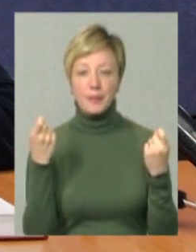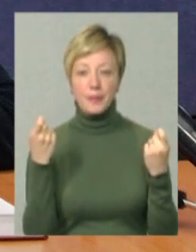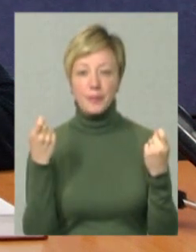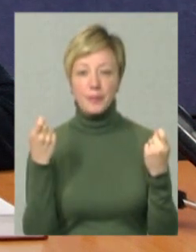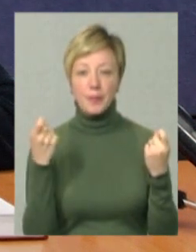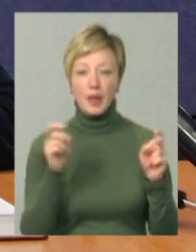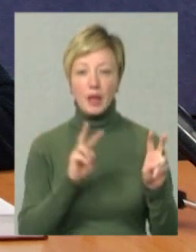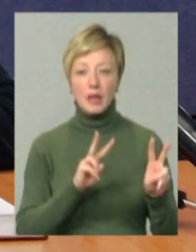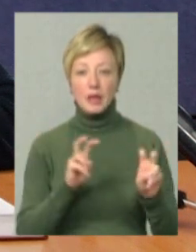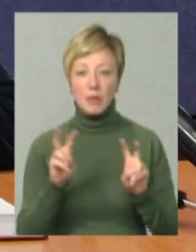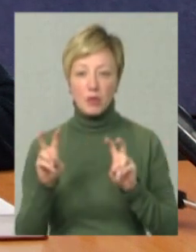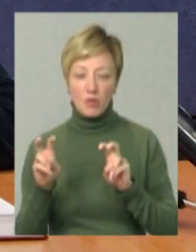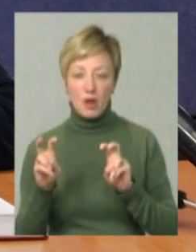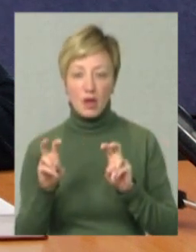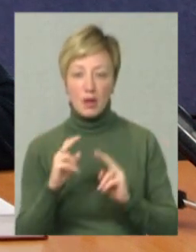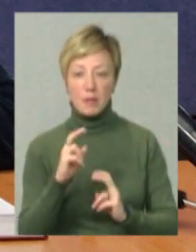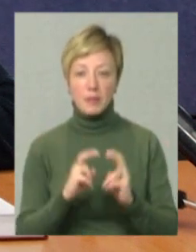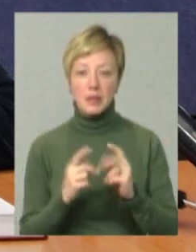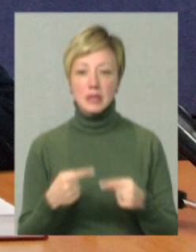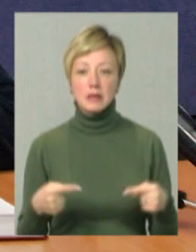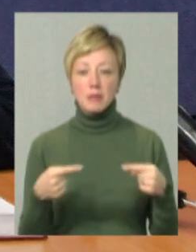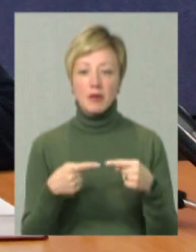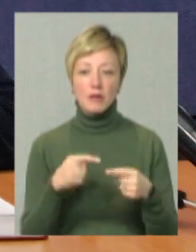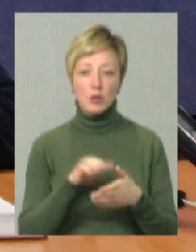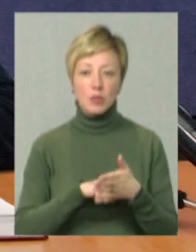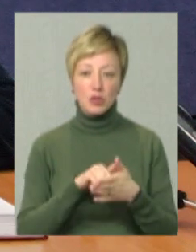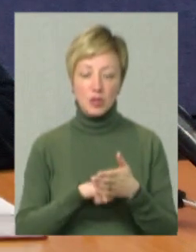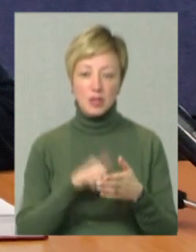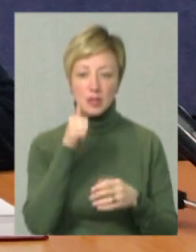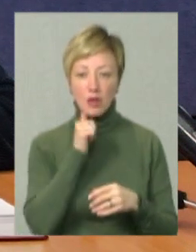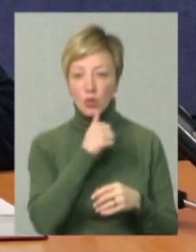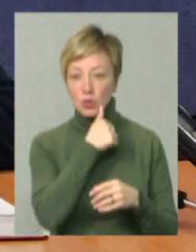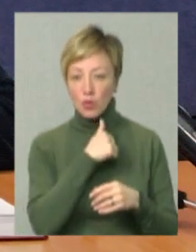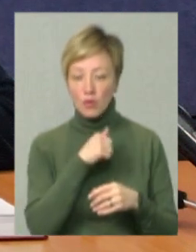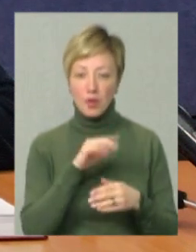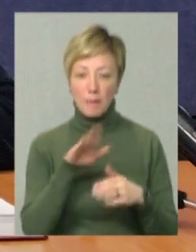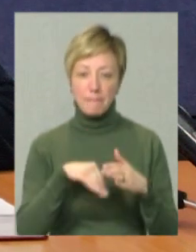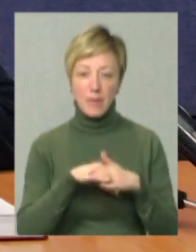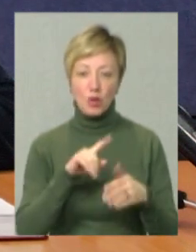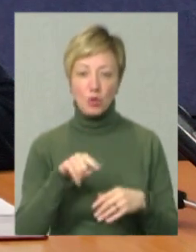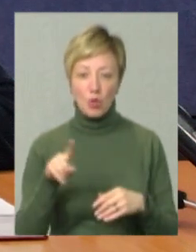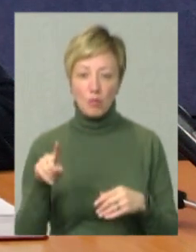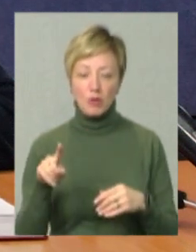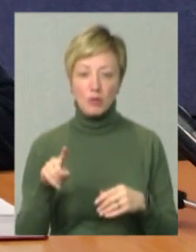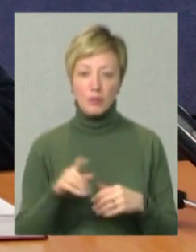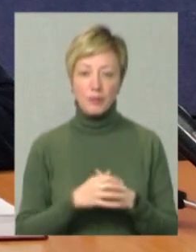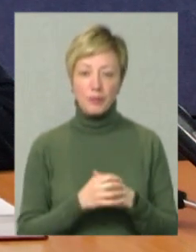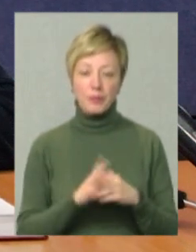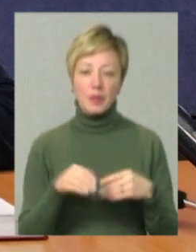Найменування підприємства з певних причин закодовано під номером і